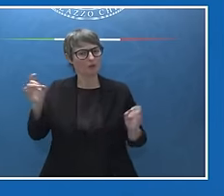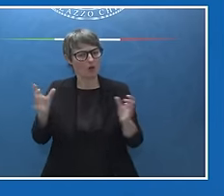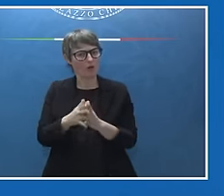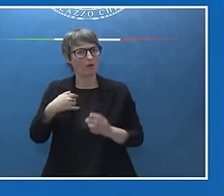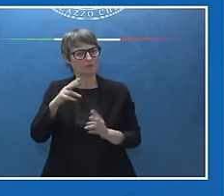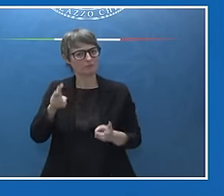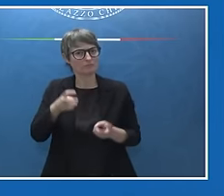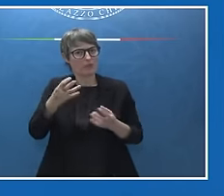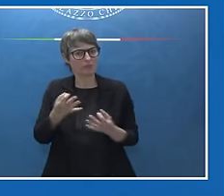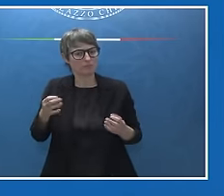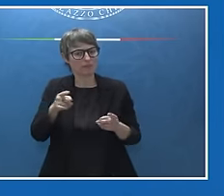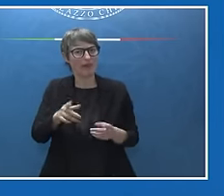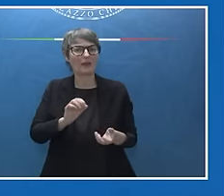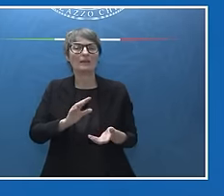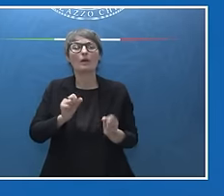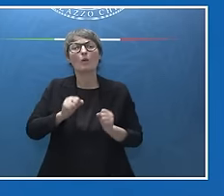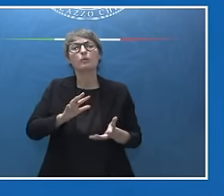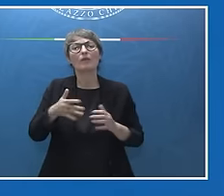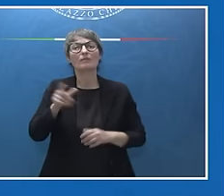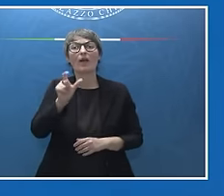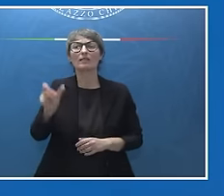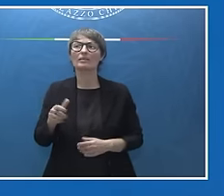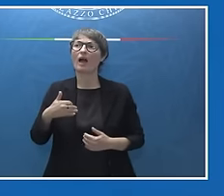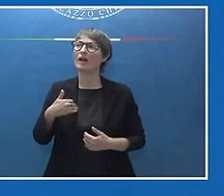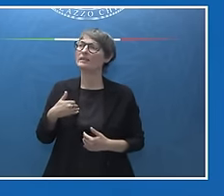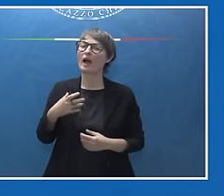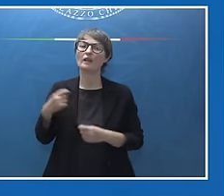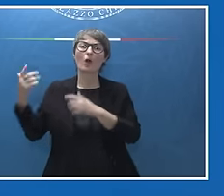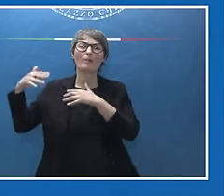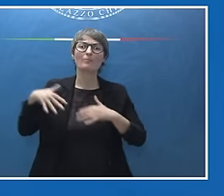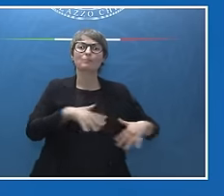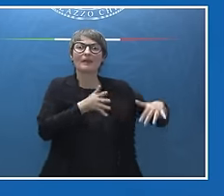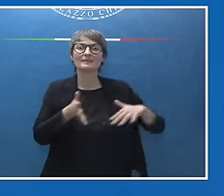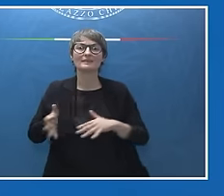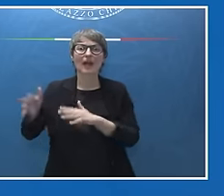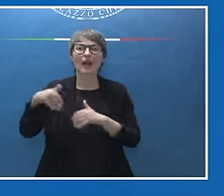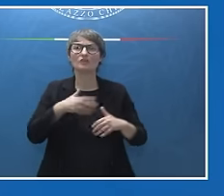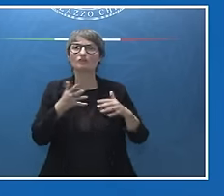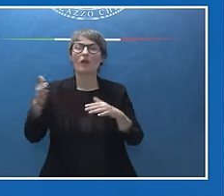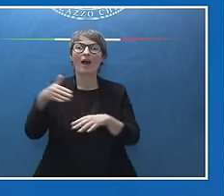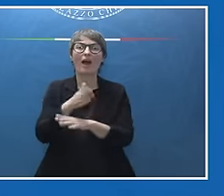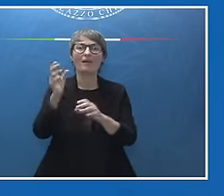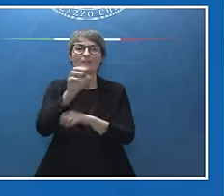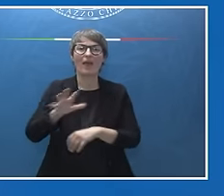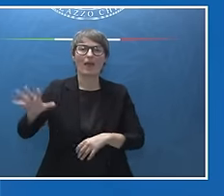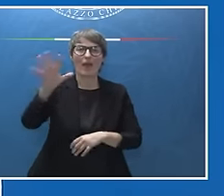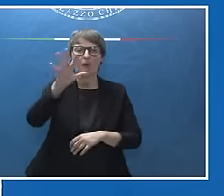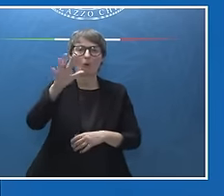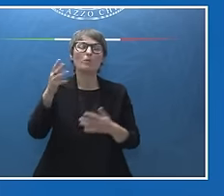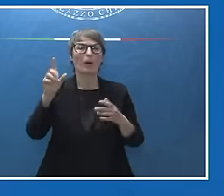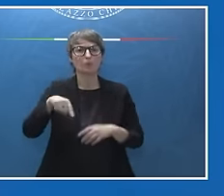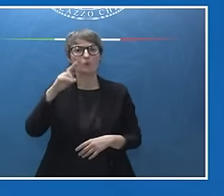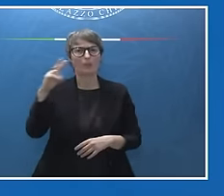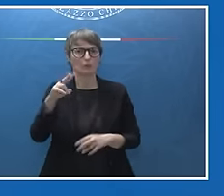anche di diventare uno snodo verso il resto d'Europa, non solo dal punto di vista energetico. Noi abbiamo parlato molto di energia